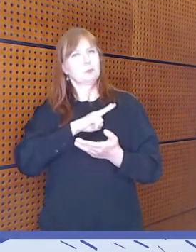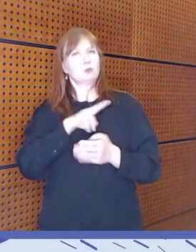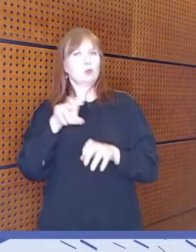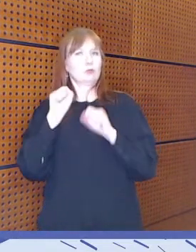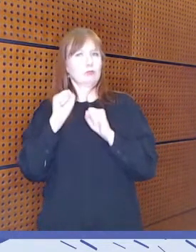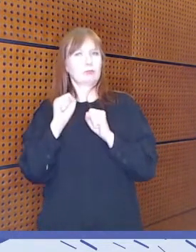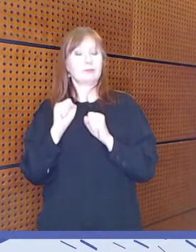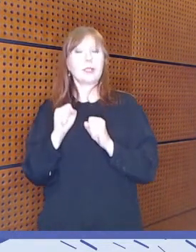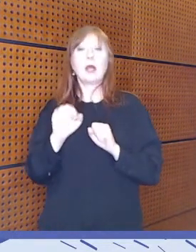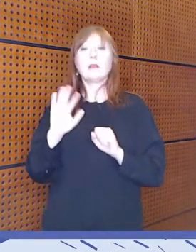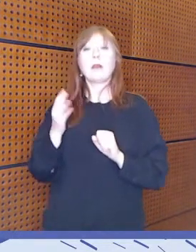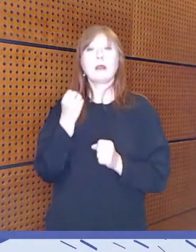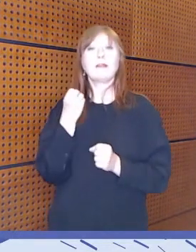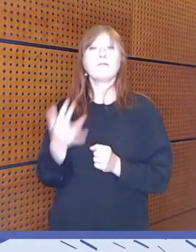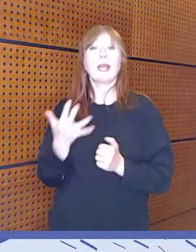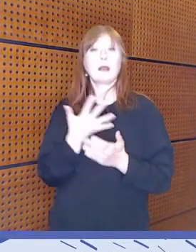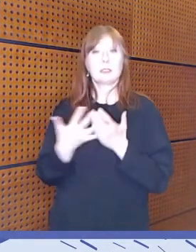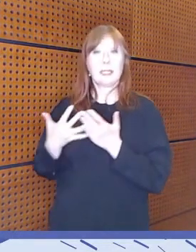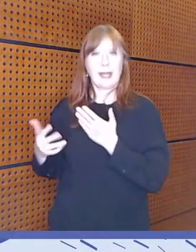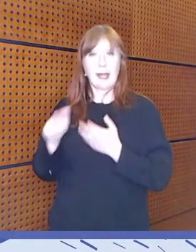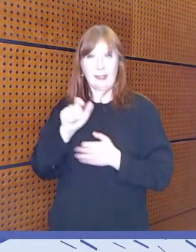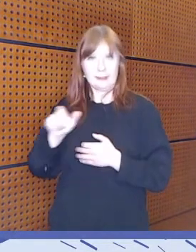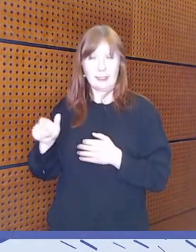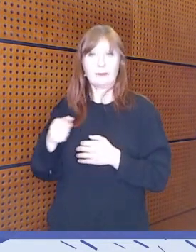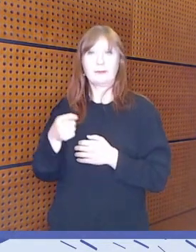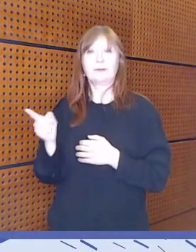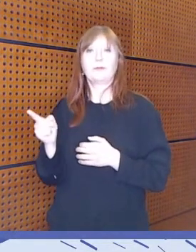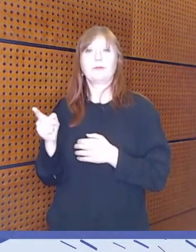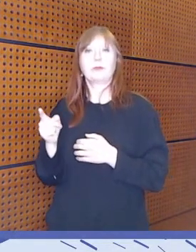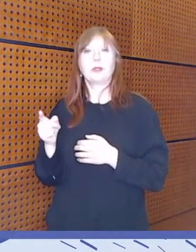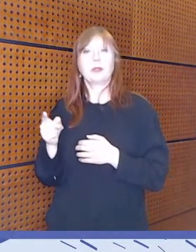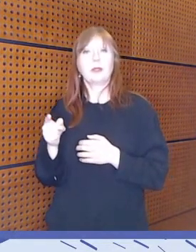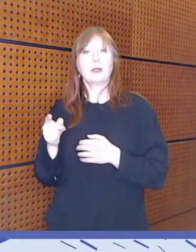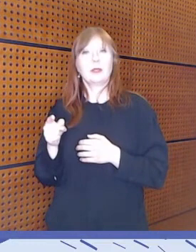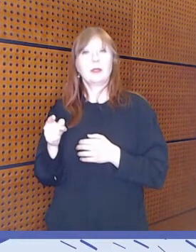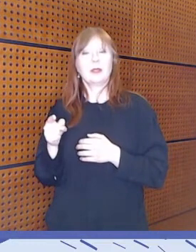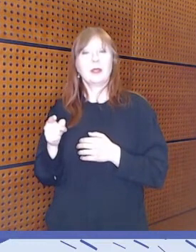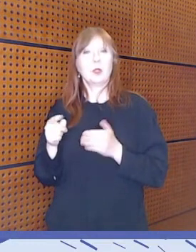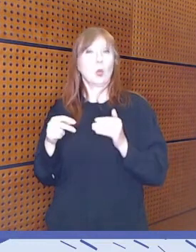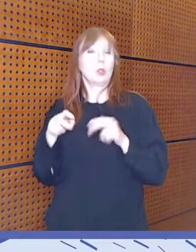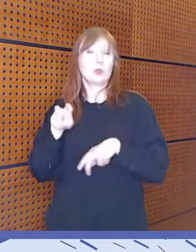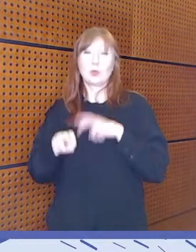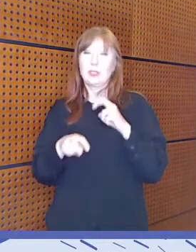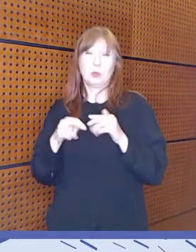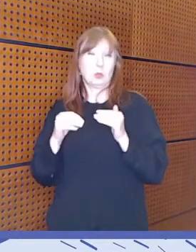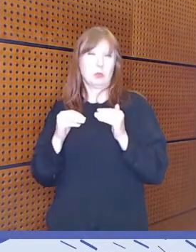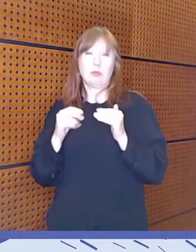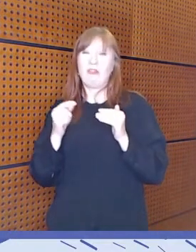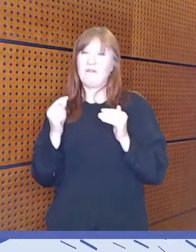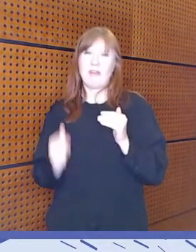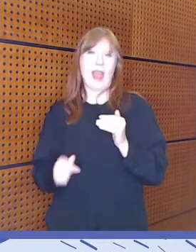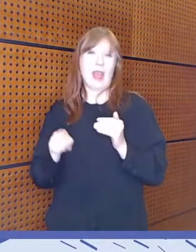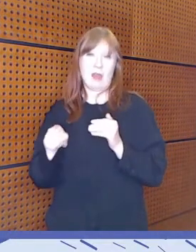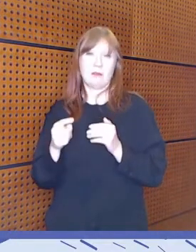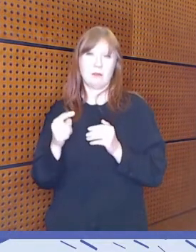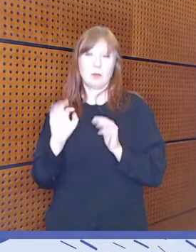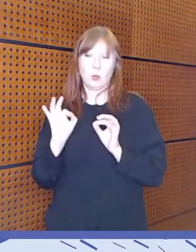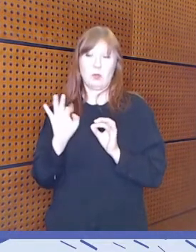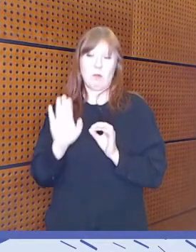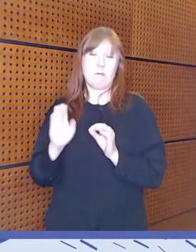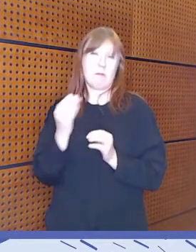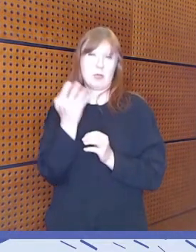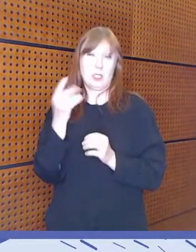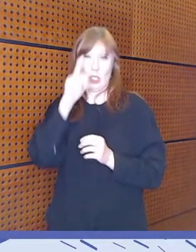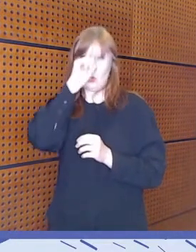vieraskielisistä, niin se kenttä, no ensinnäkin se on hyvin alitutkittu just digiosaalisuuden kannalta meidän näkökulmasta. Ja sitten myös,